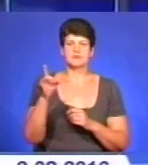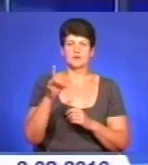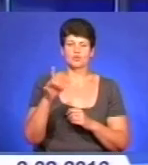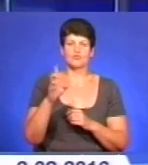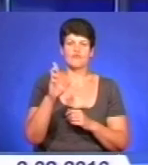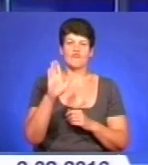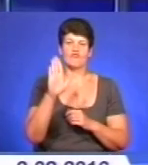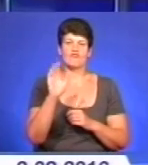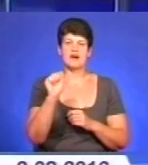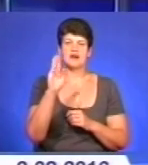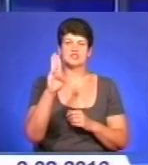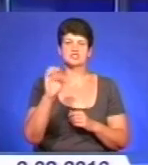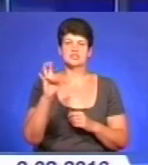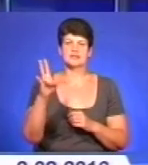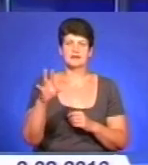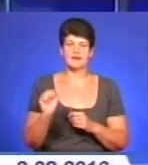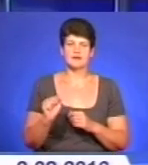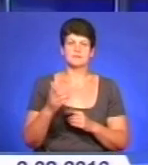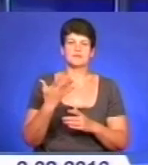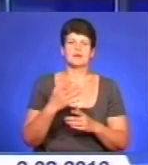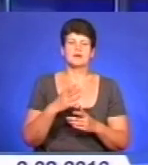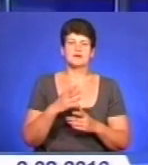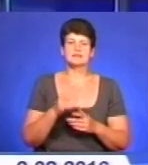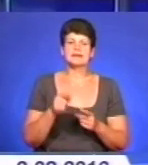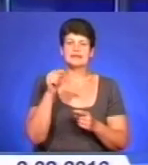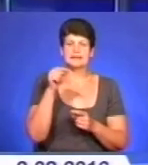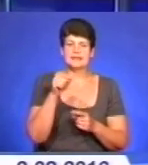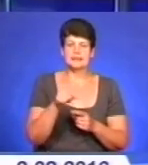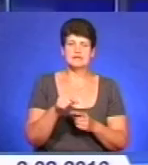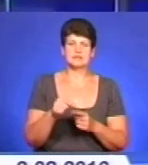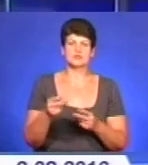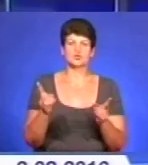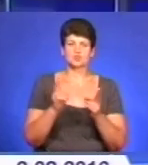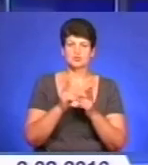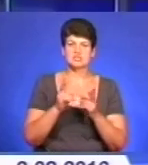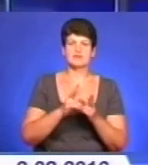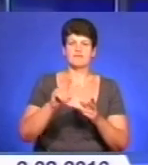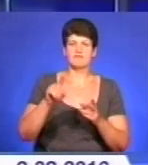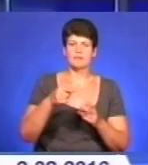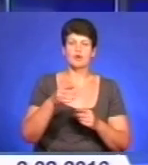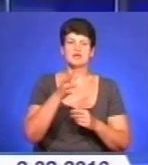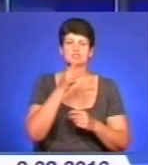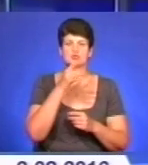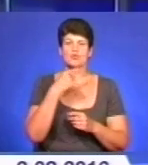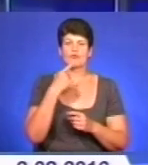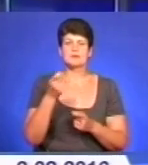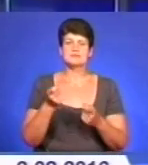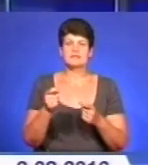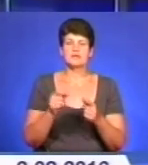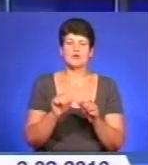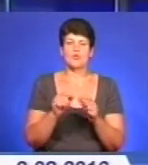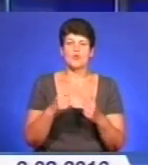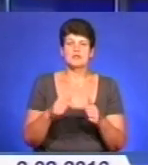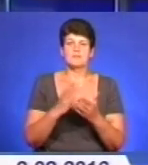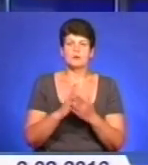Івано-Франківська, яких судять через смітникову люстрацію. Такі мотиваційні зустрічі – вимога часу, аж адміністративні органи мають бути більш